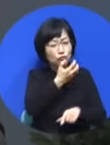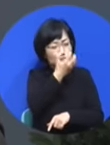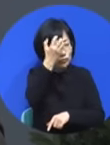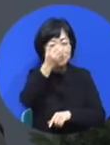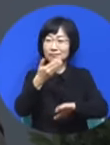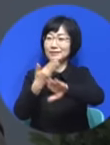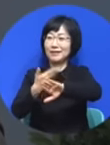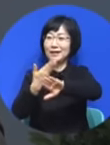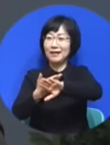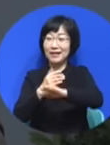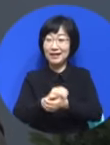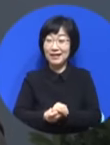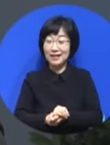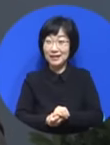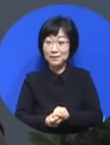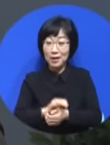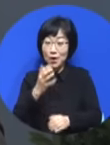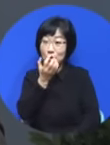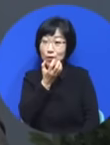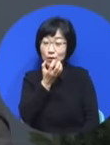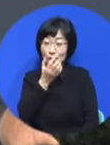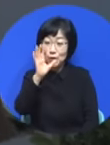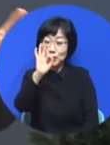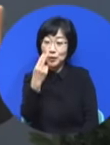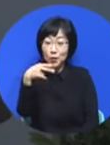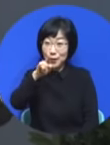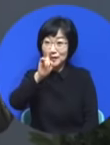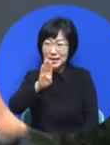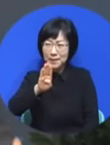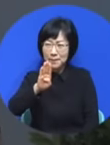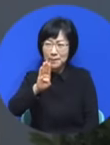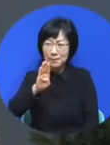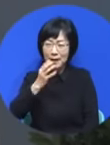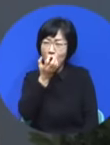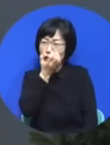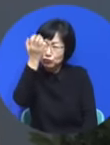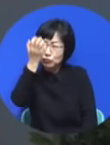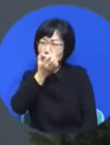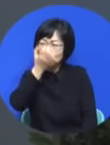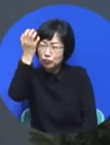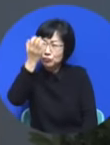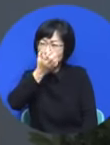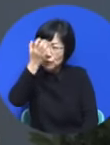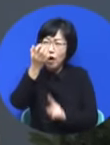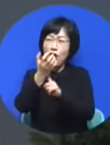많은 사람들이 요셉이 꿈을 꾸는데 그 꿈이 이렇게 이렇게 성취됐다 라고 얘기합니다.